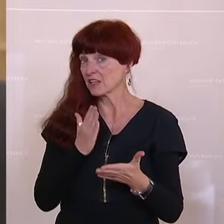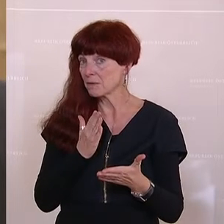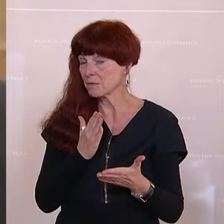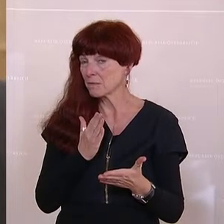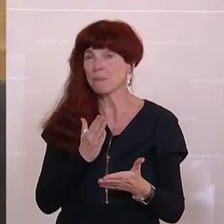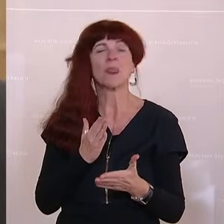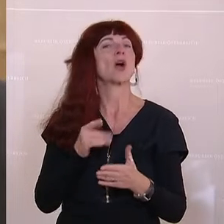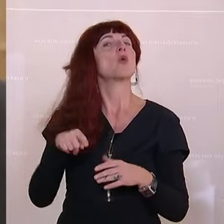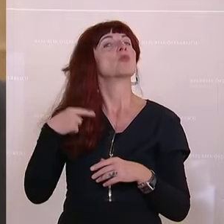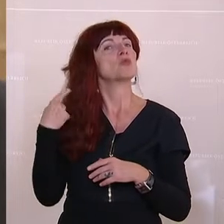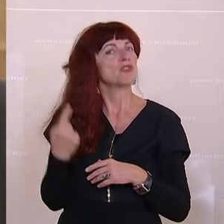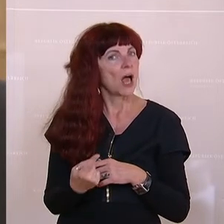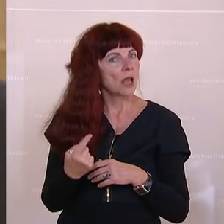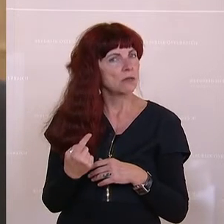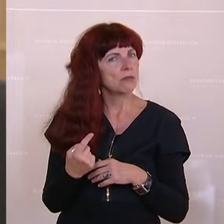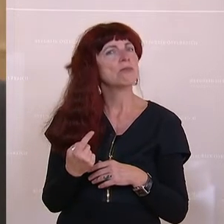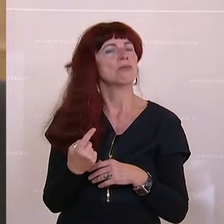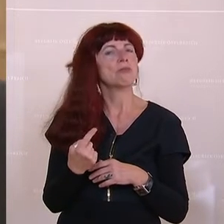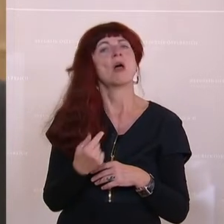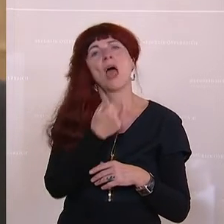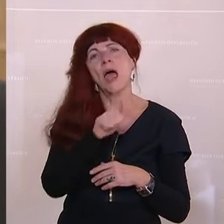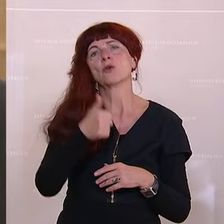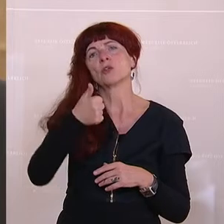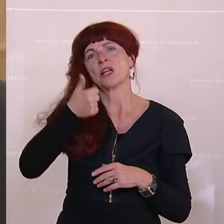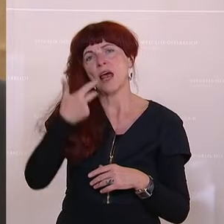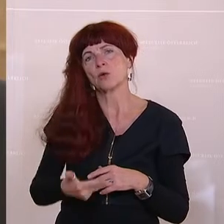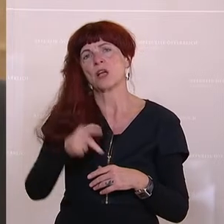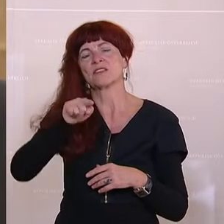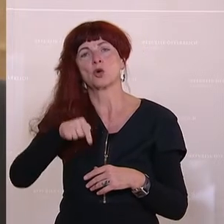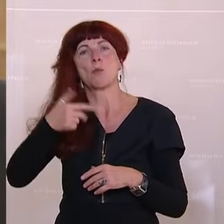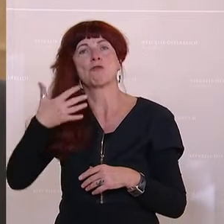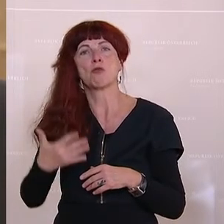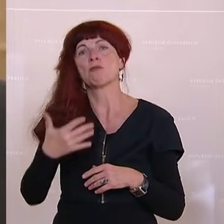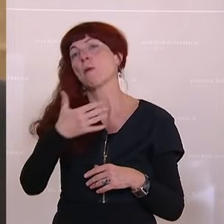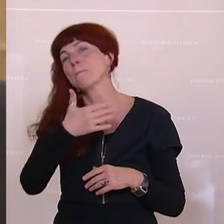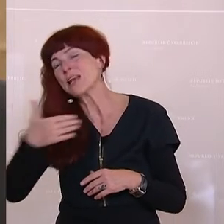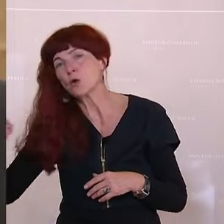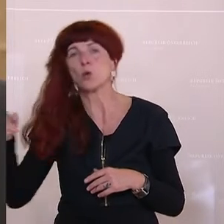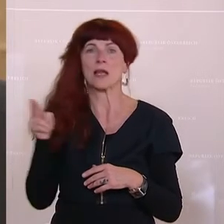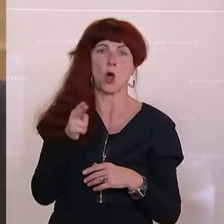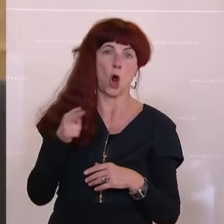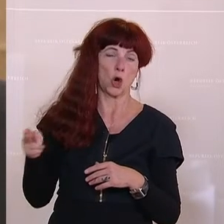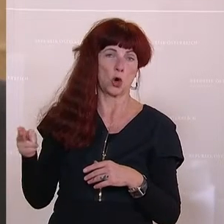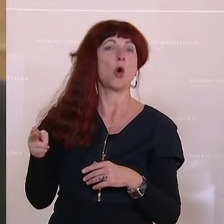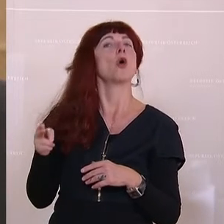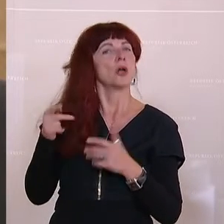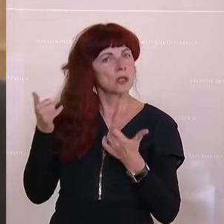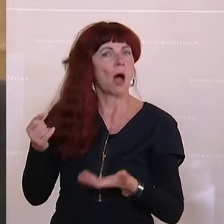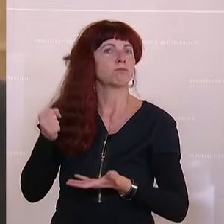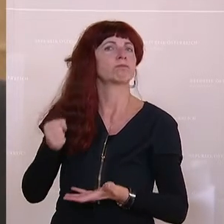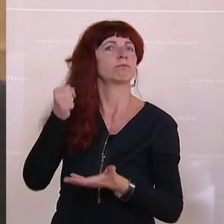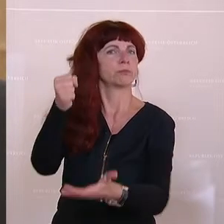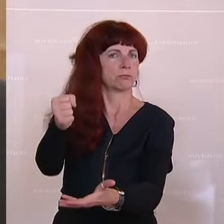werden dann entsprechend 131,5 Millionen Euro für die Fachhochschulen zur Verfügung stehen.